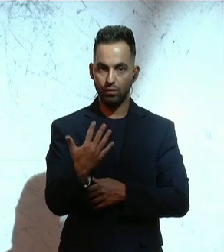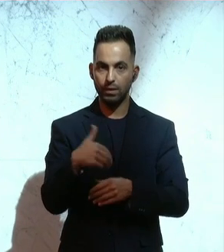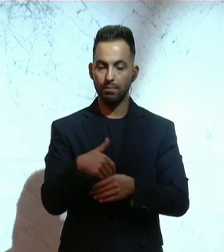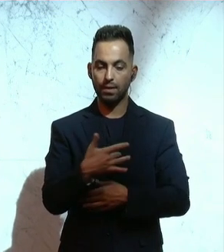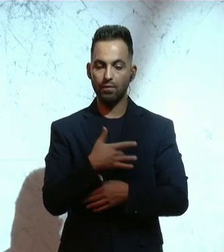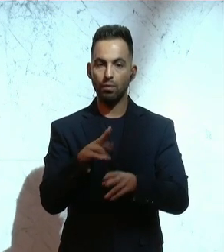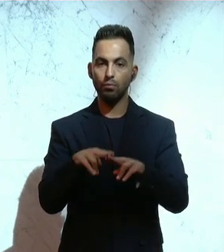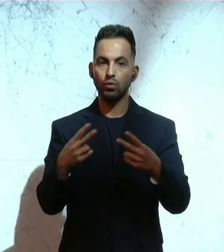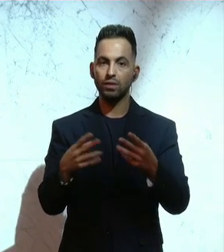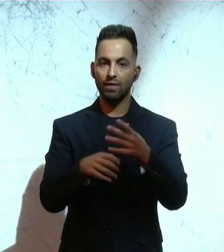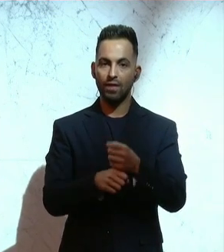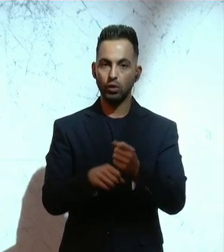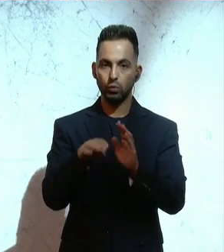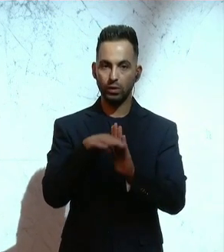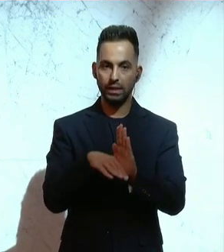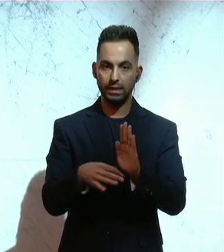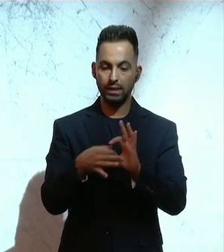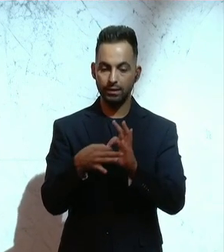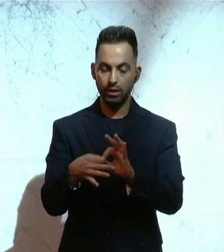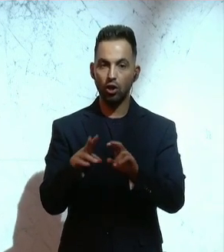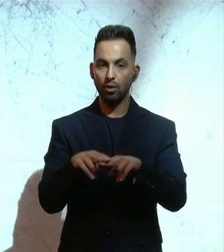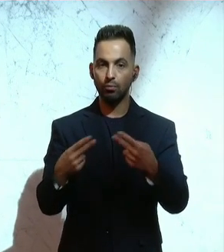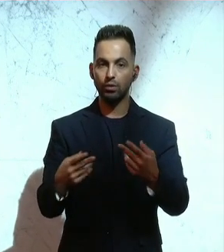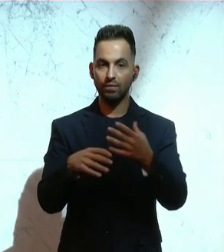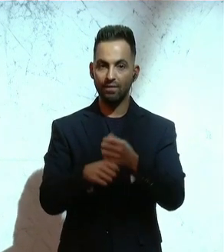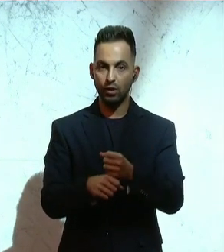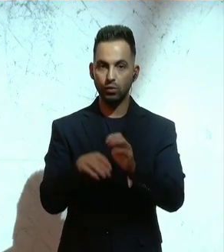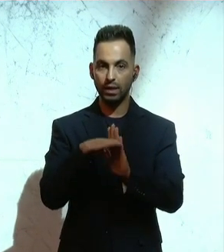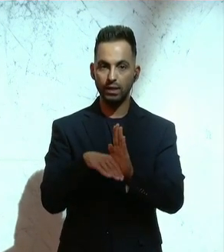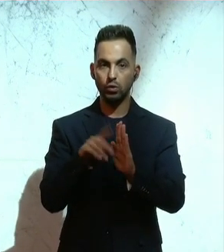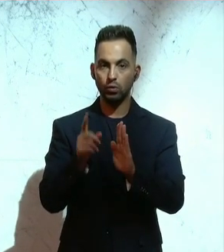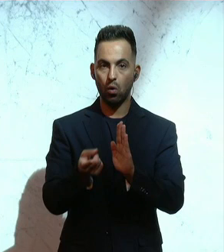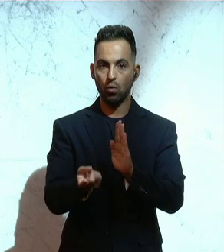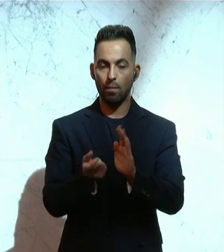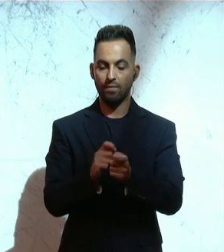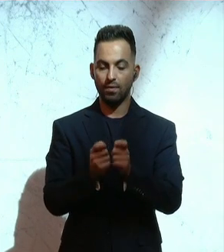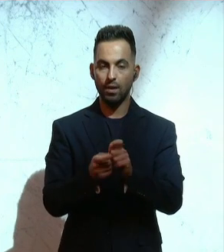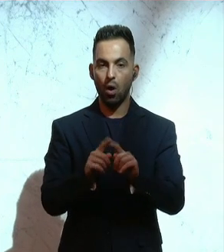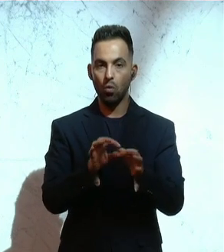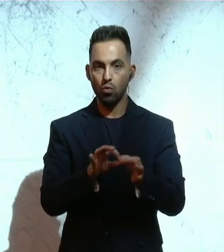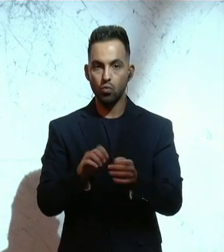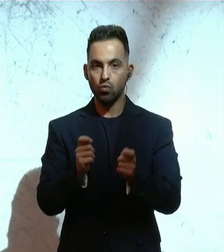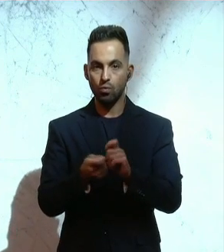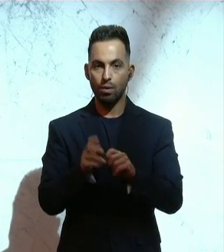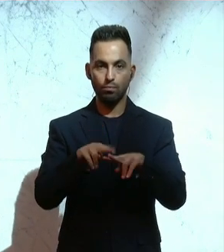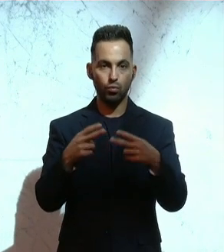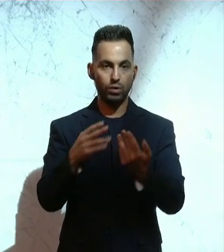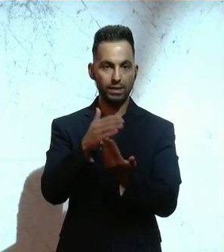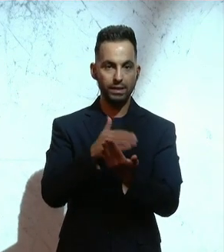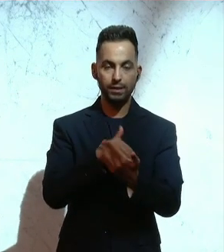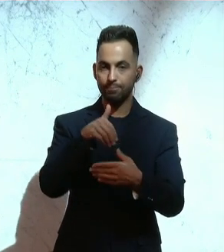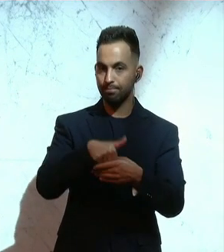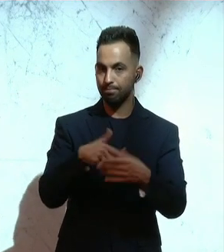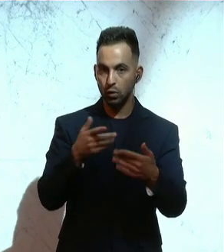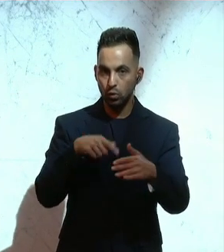Bundesverfassungsgesetzes, mit dem das Bundesverfassungsgesetz geändert und ein Bundesgesetz über den Zugang zu